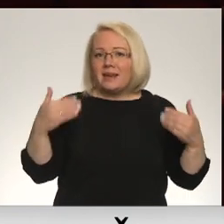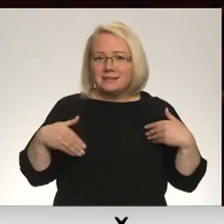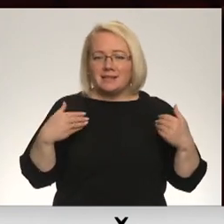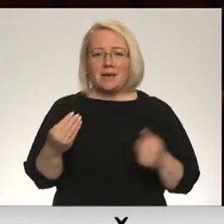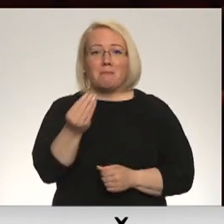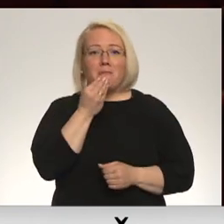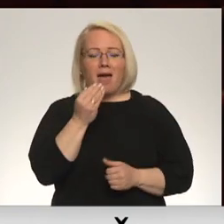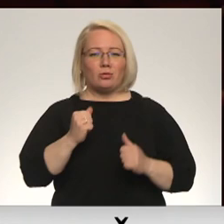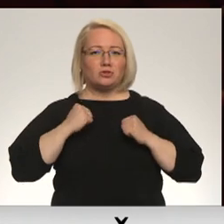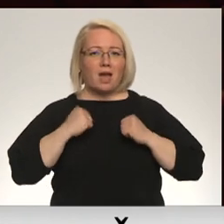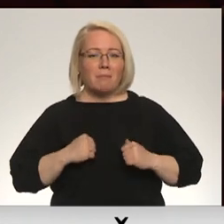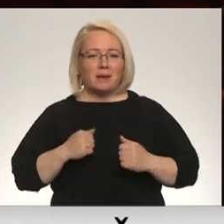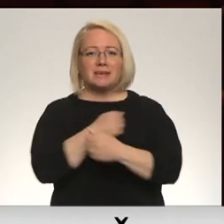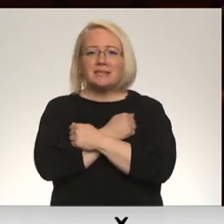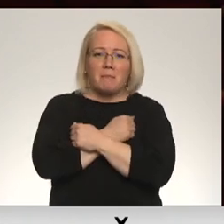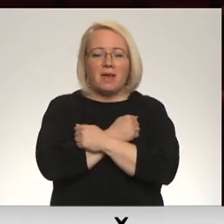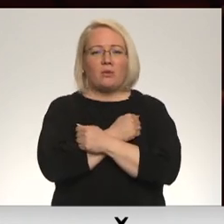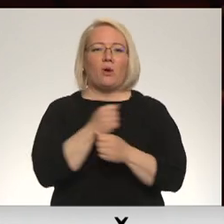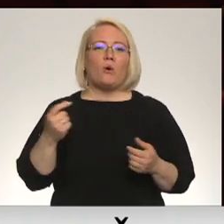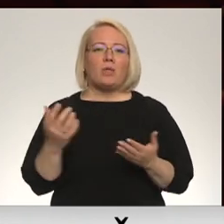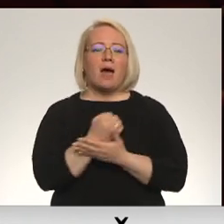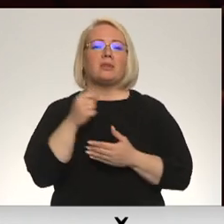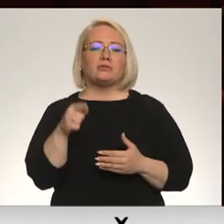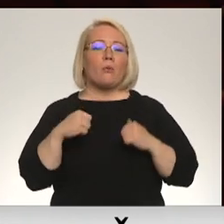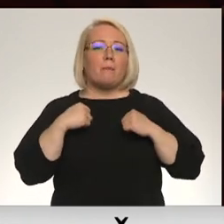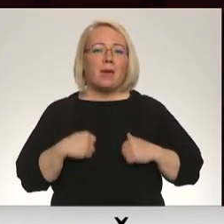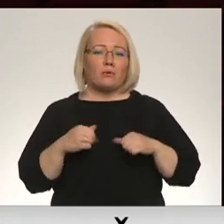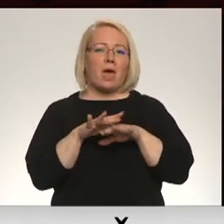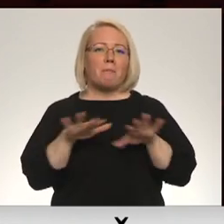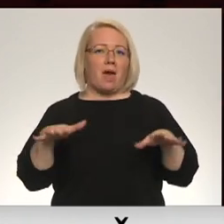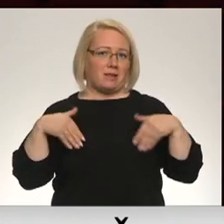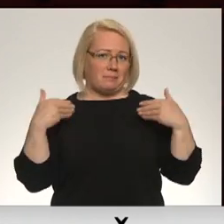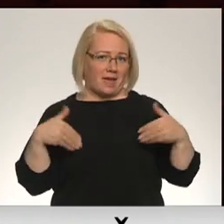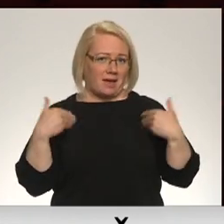pēdu šī apmierināt, samīļot un tad ir asto mierinājumu bērnu priekā.